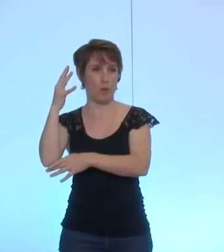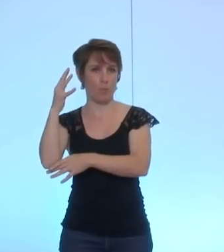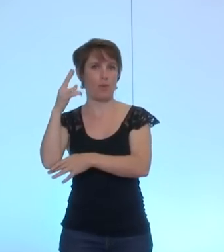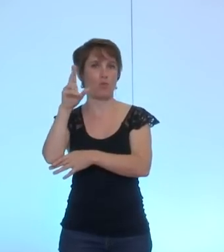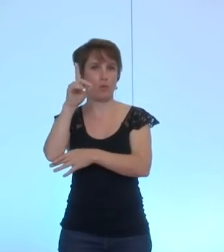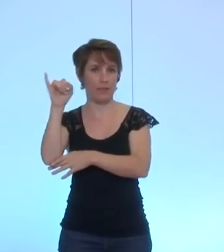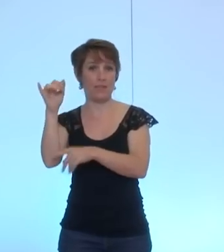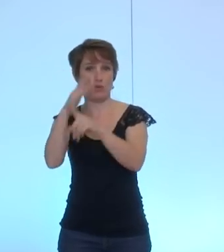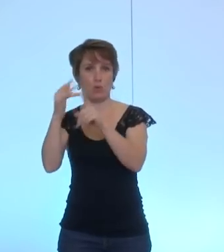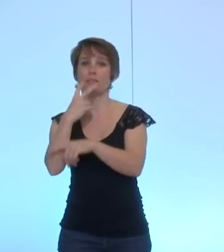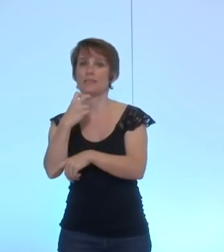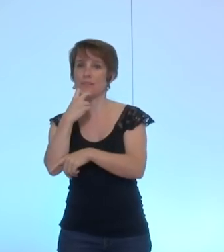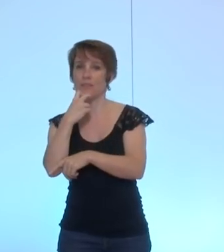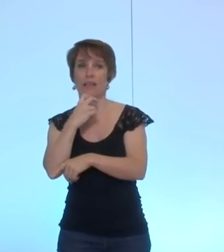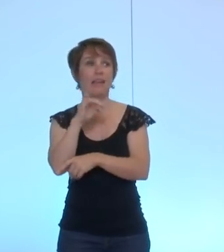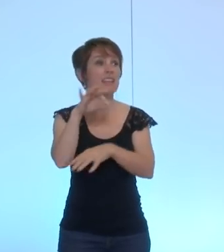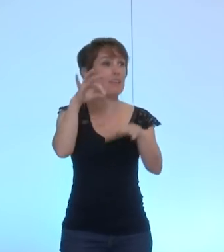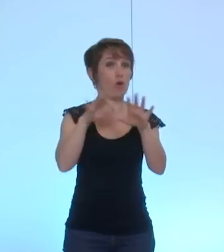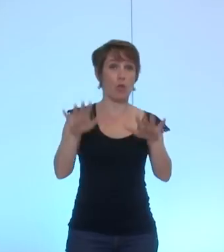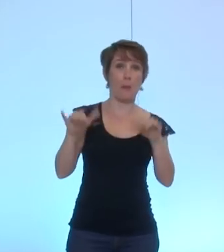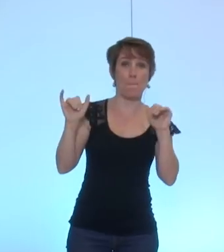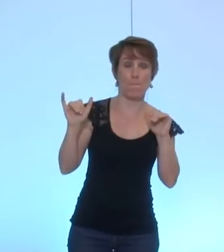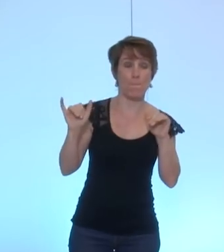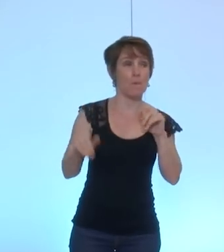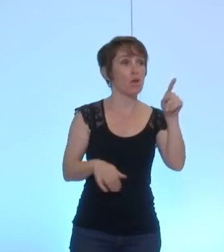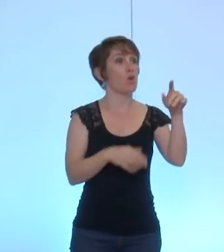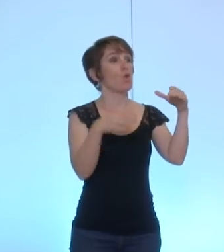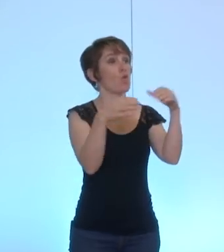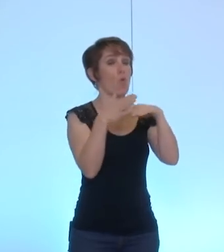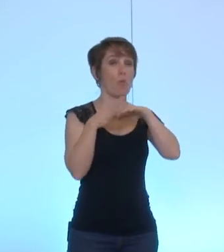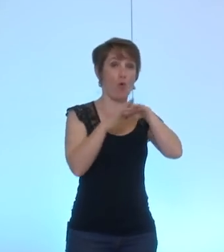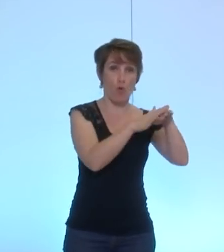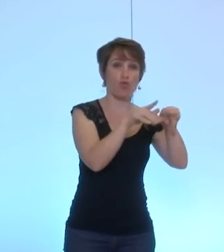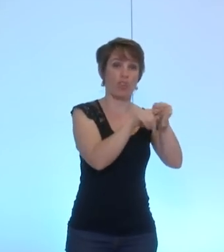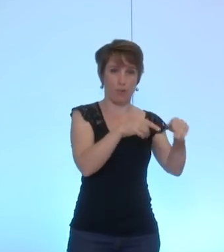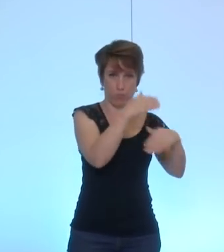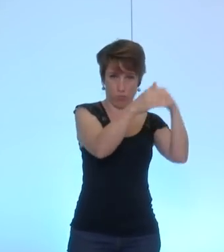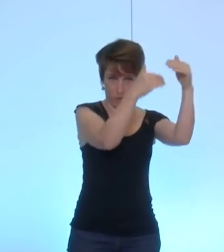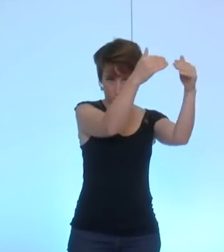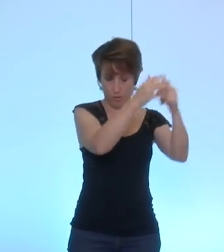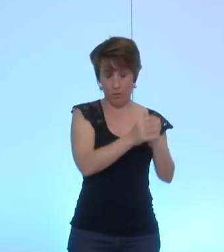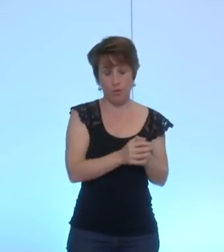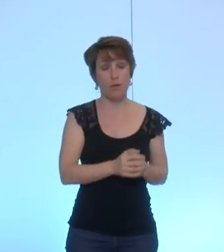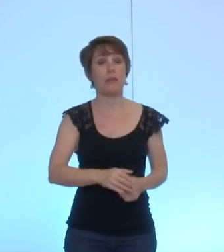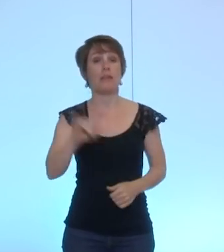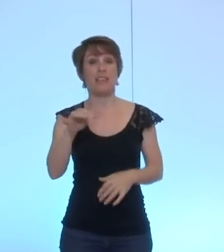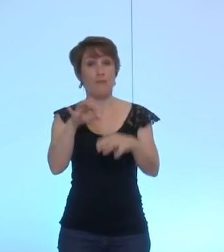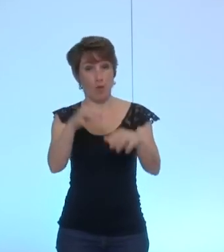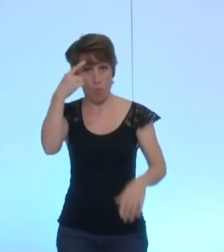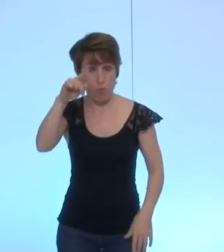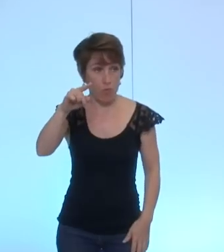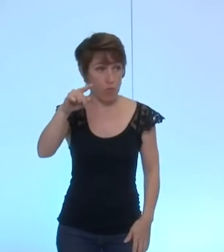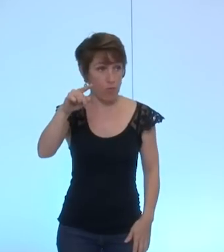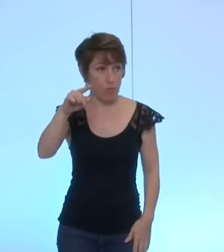Société Civile qui s'abstient le groupe de gauche et de progrès qui est pour